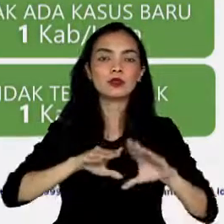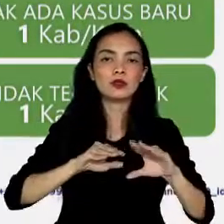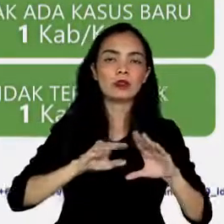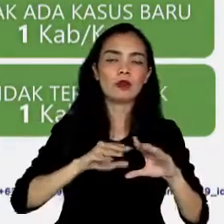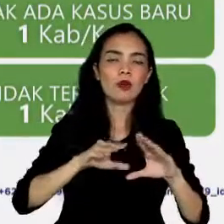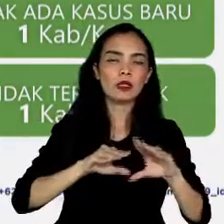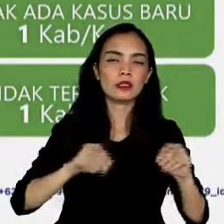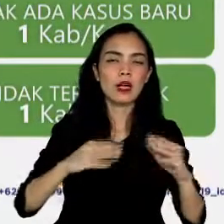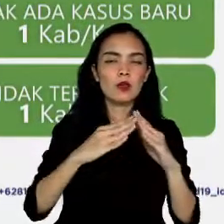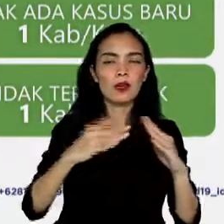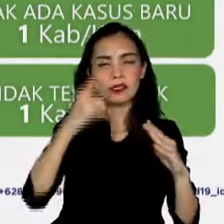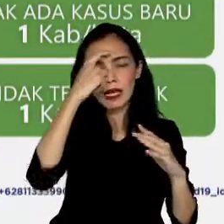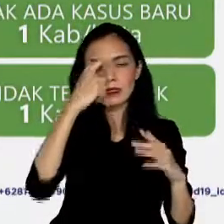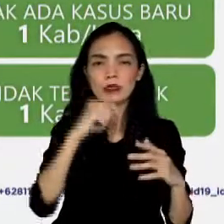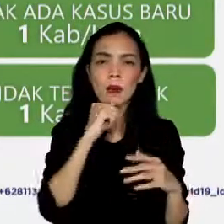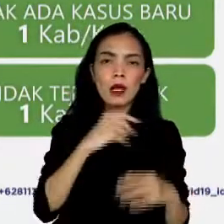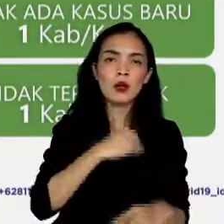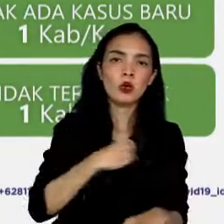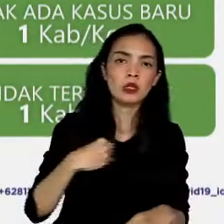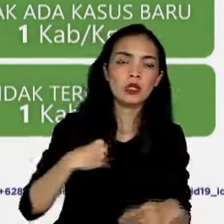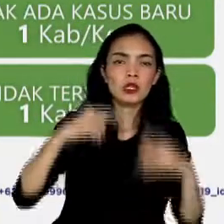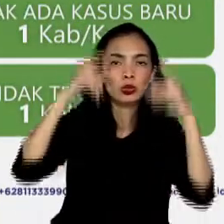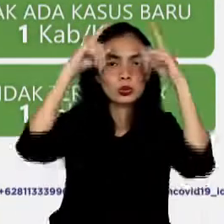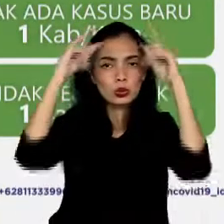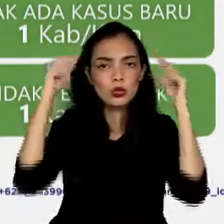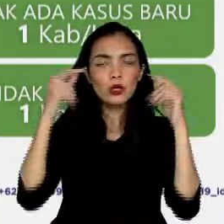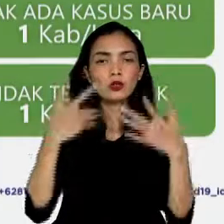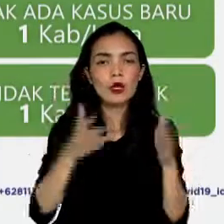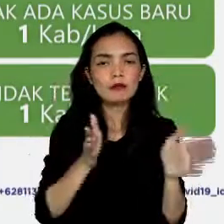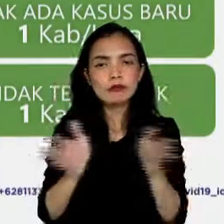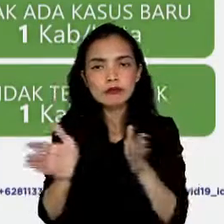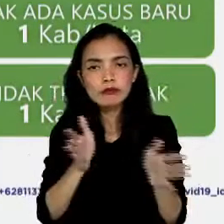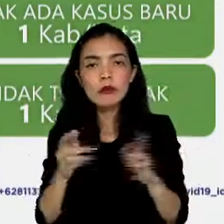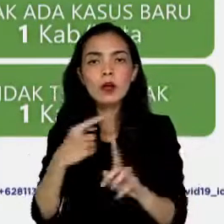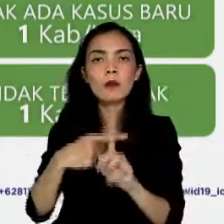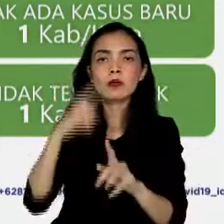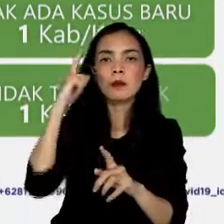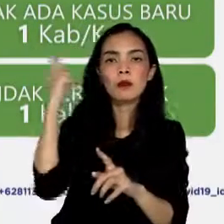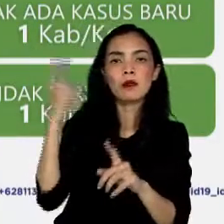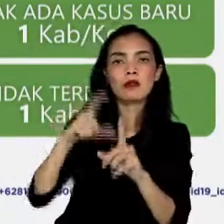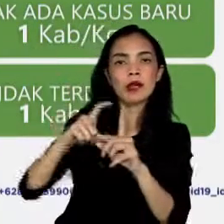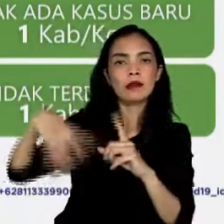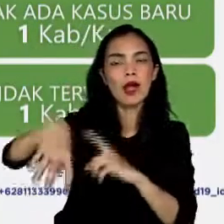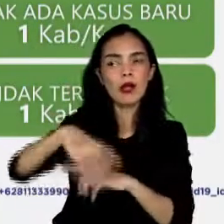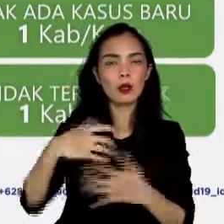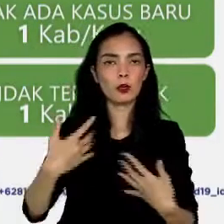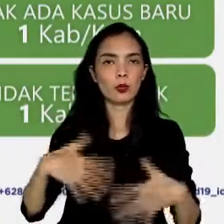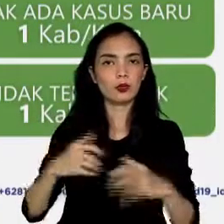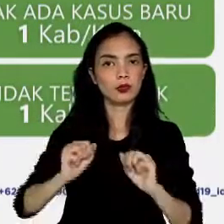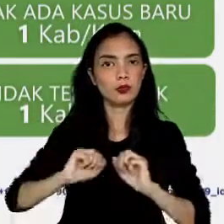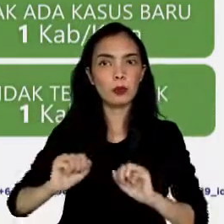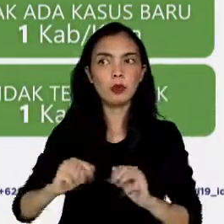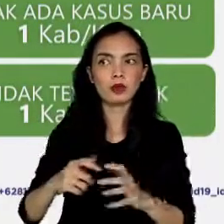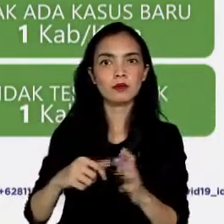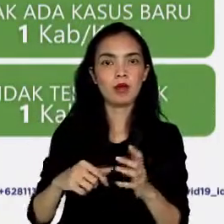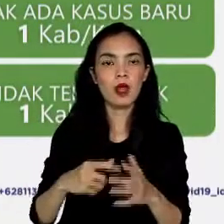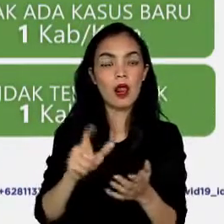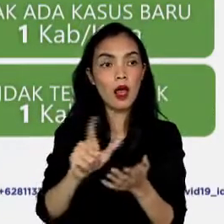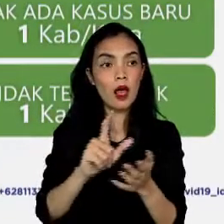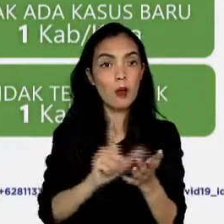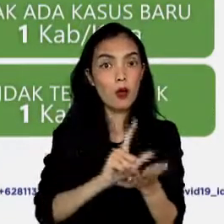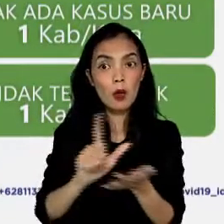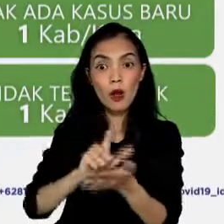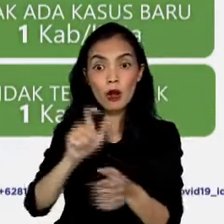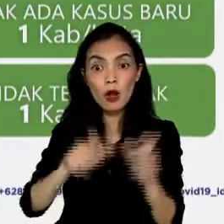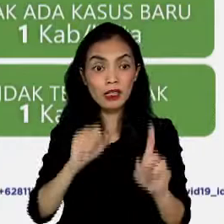tidak kenal lelah merawat pasien, juga kepada seluruh pemerintah daerah yang telah bergerak cepat dalam membantu pelaporan